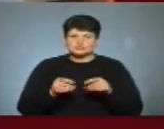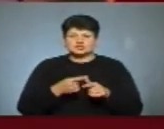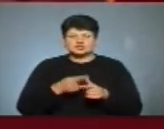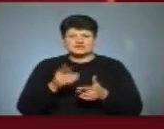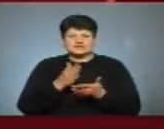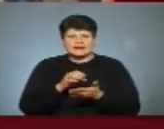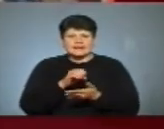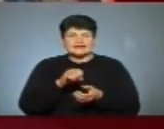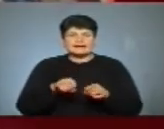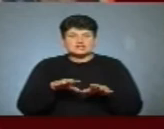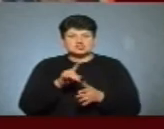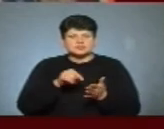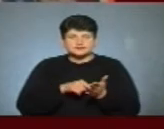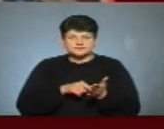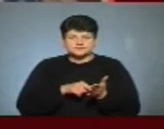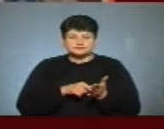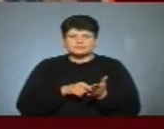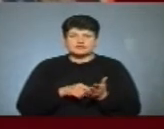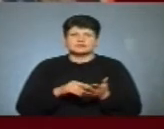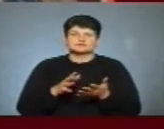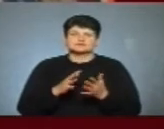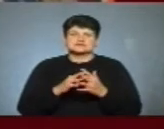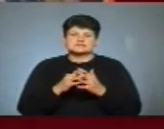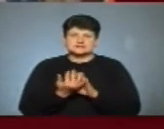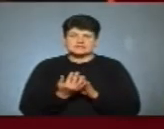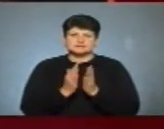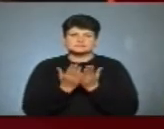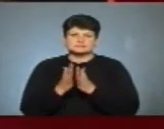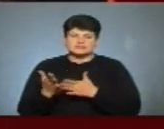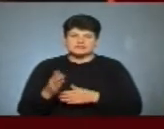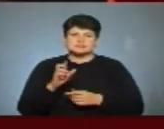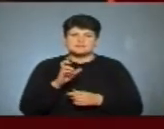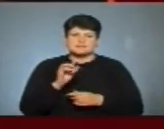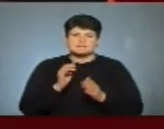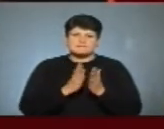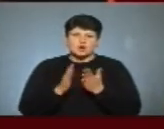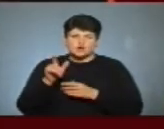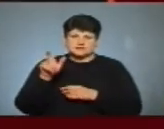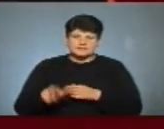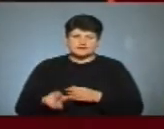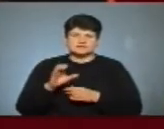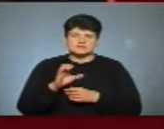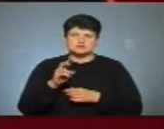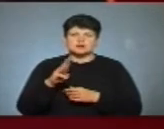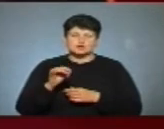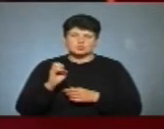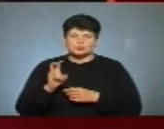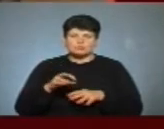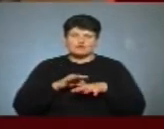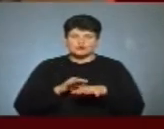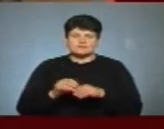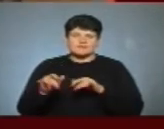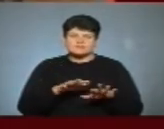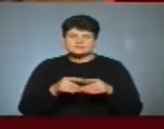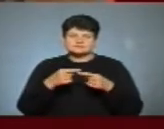У сільській книгозбірні Баворова бібліотекарка Христина Шайнюк проводить акції та фотосесії для читачів.